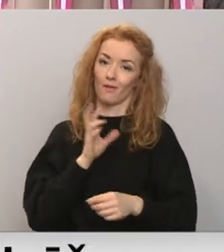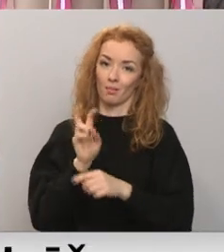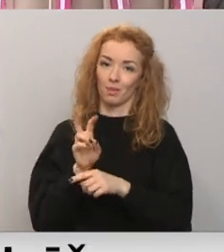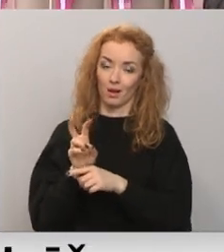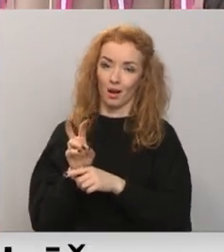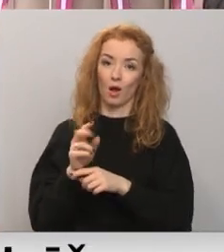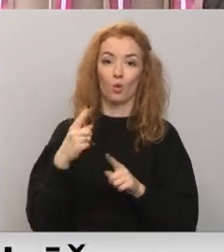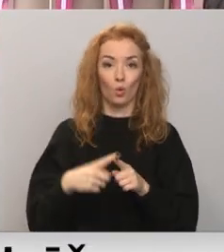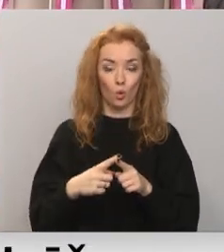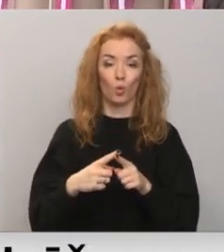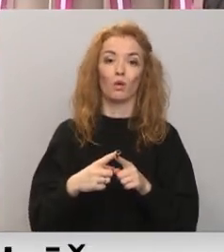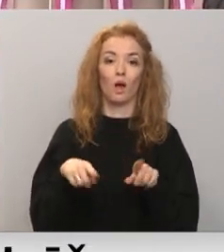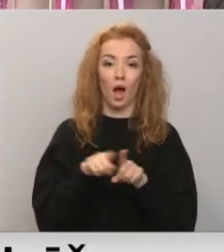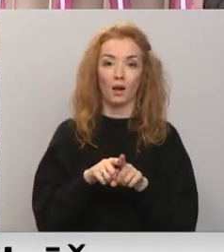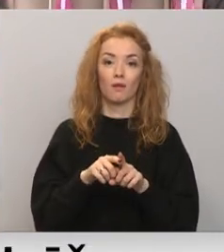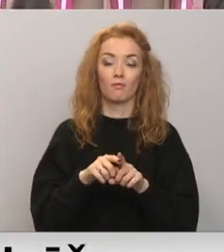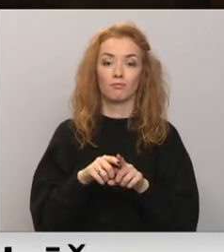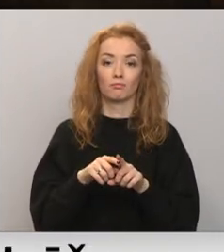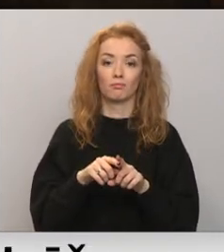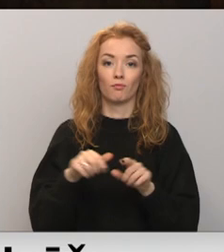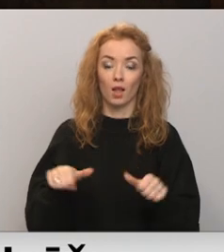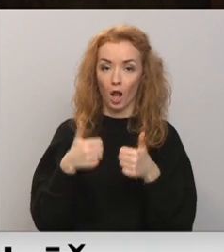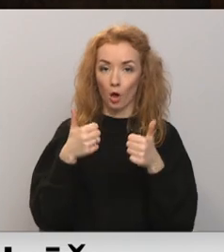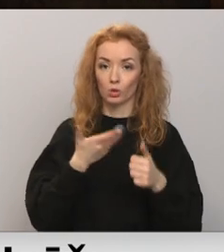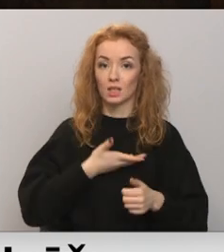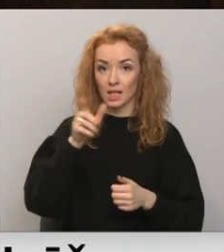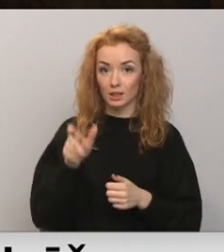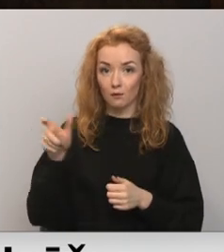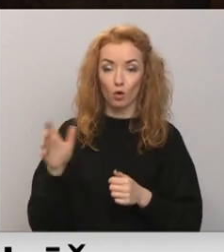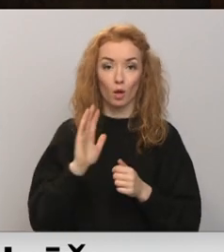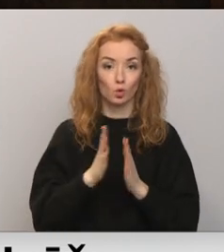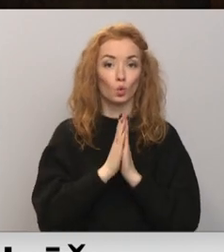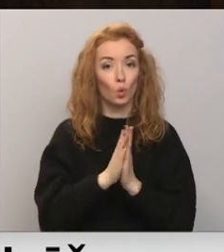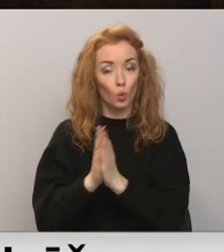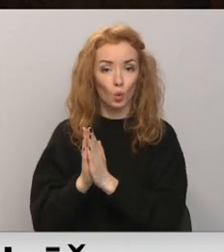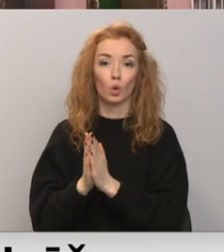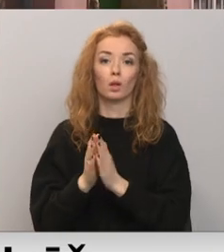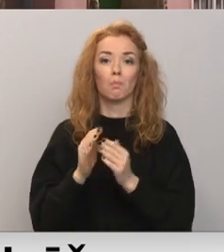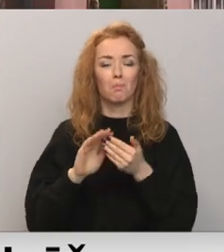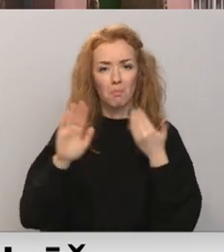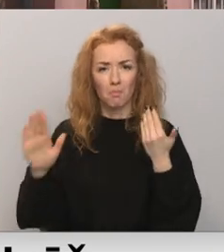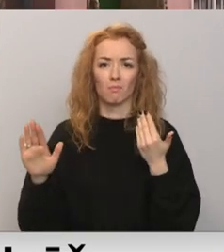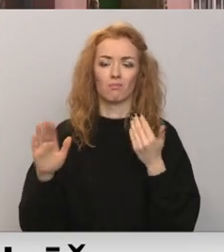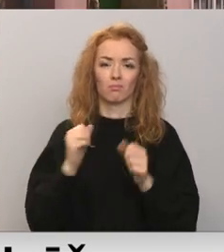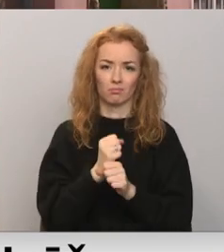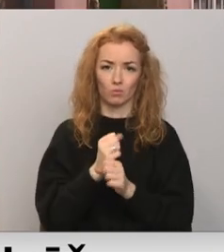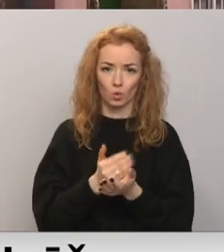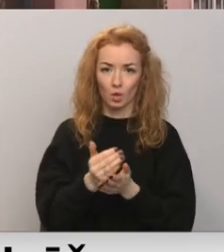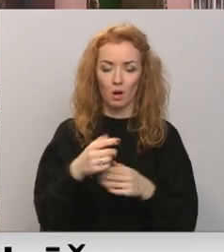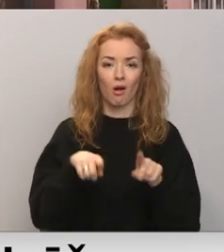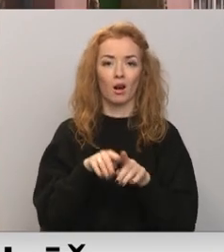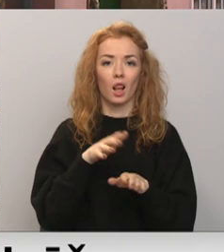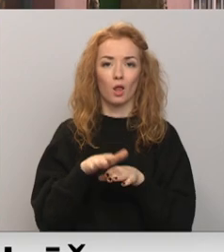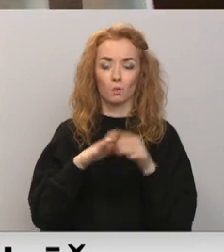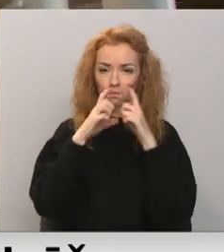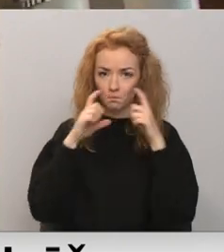veikt tikai vakcinētas un pārslimojušas personas. Vienliekus iedzīvotāji tiks aicināti maksimāli turpināt tātālināto darbu, lietot sejas, maskas